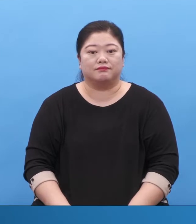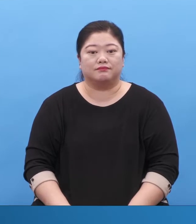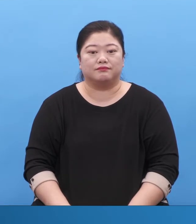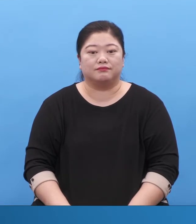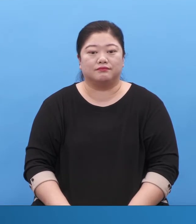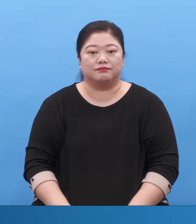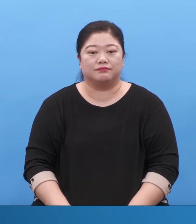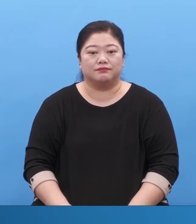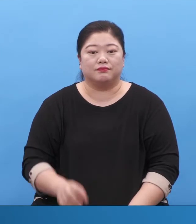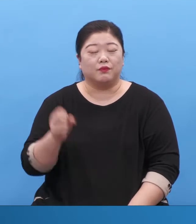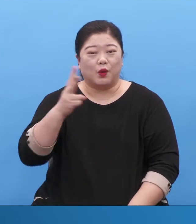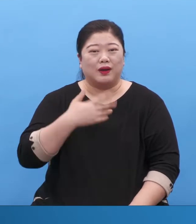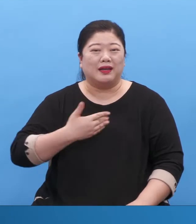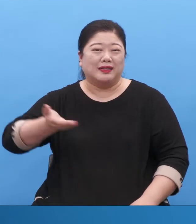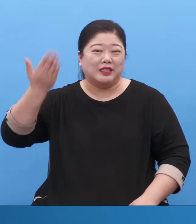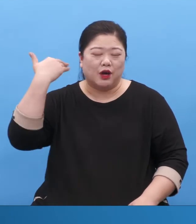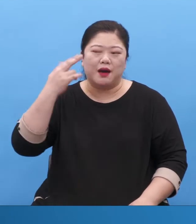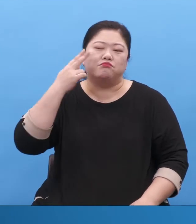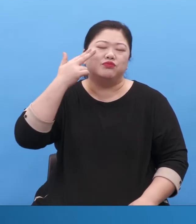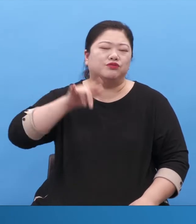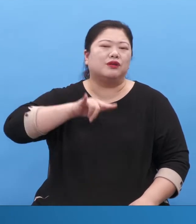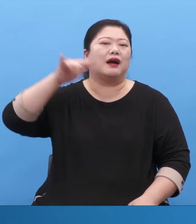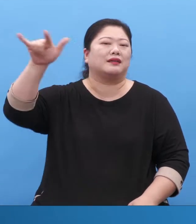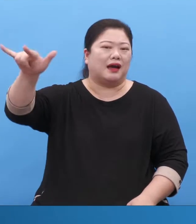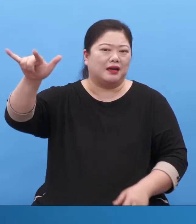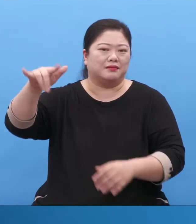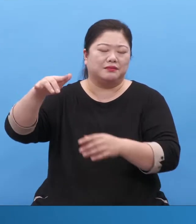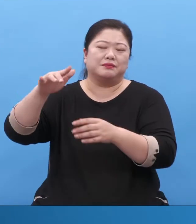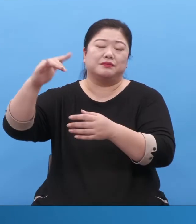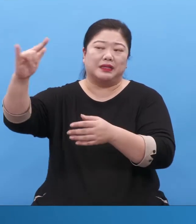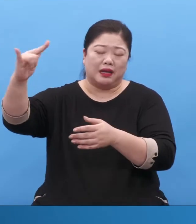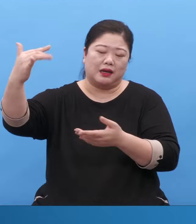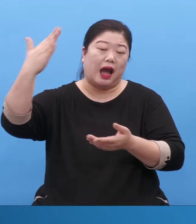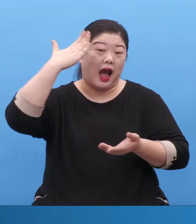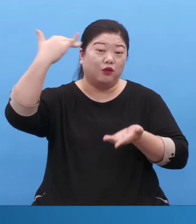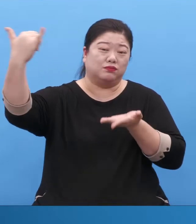제가 미국 갔다 비행기 타고 오면서 성경을 봤거든요.